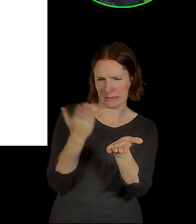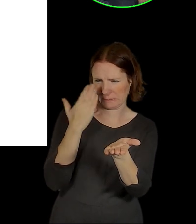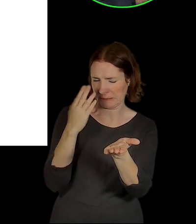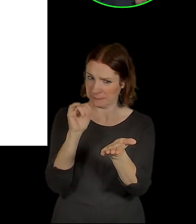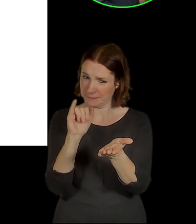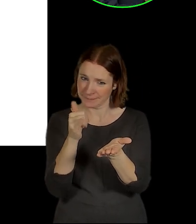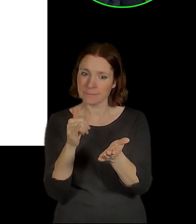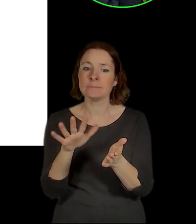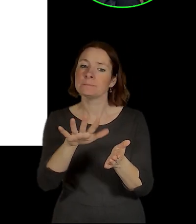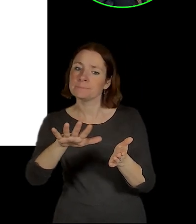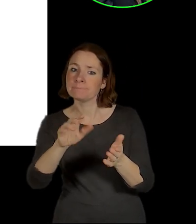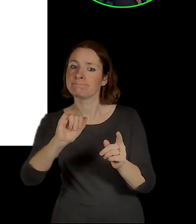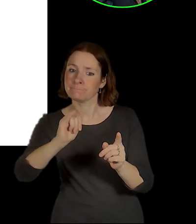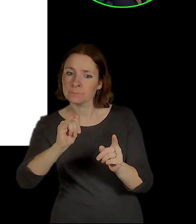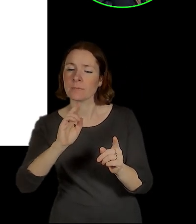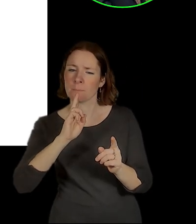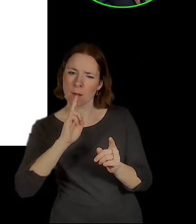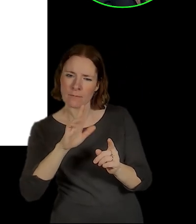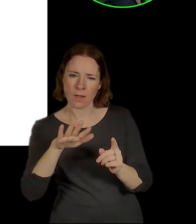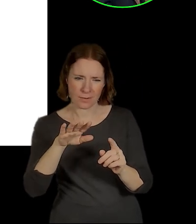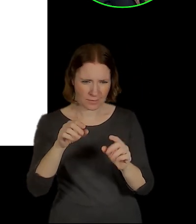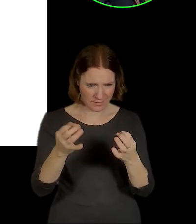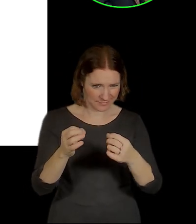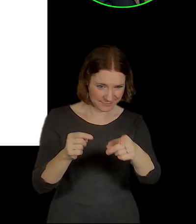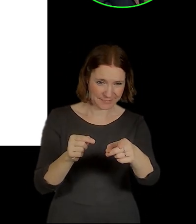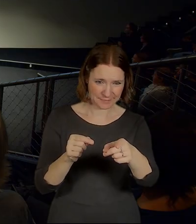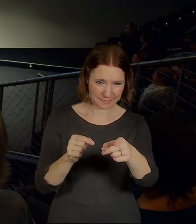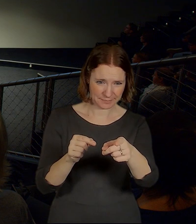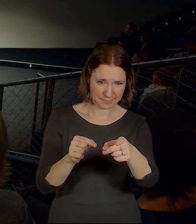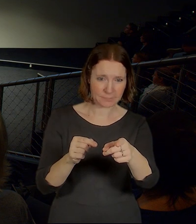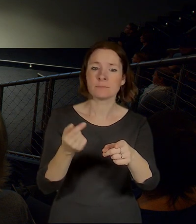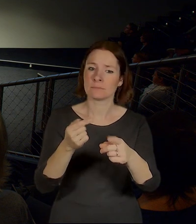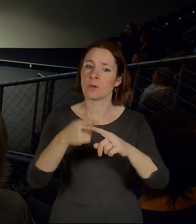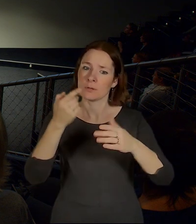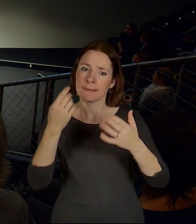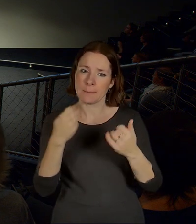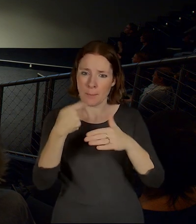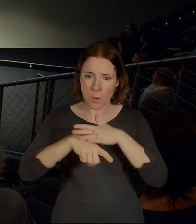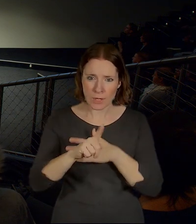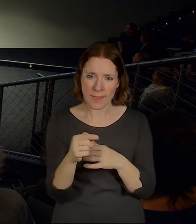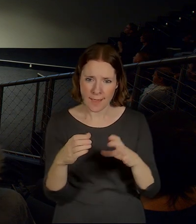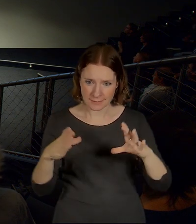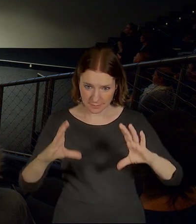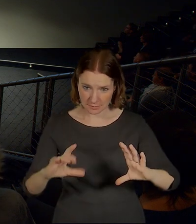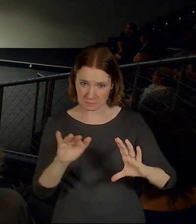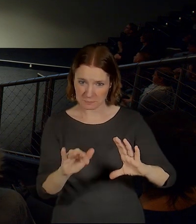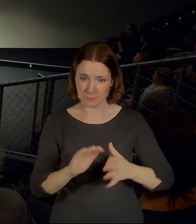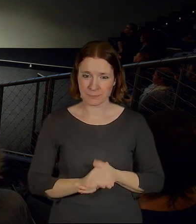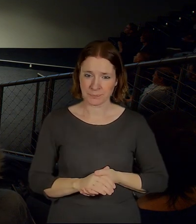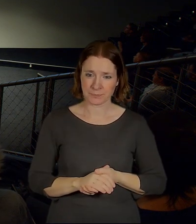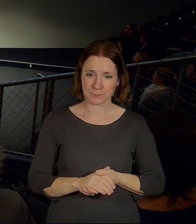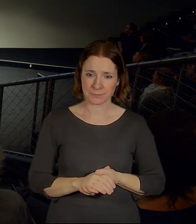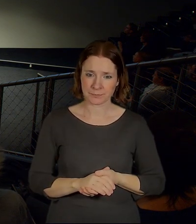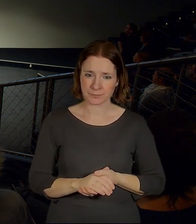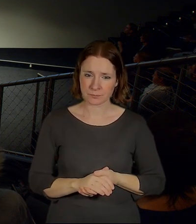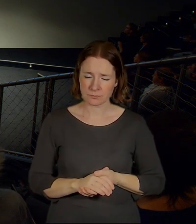táhne se až sem. Tady tohle je ten podjezd a ještě